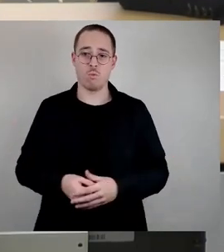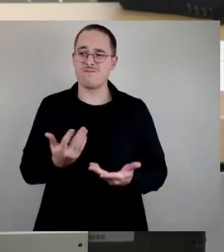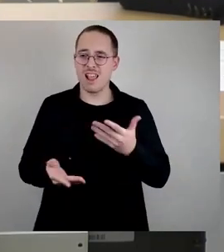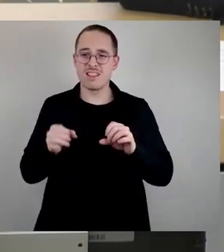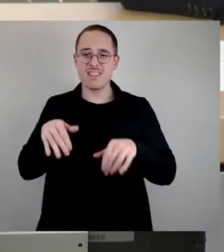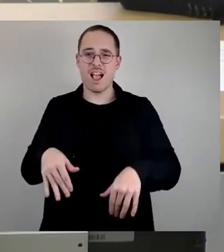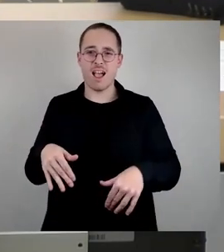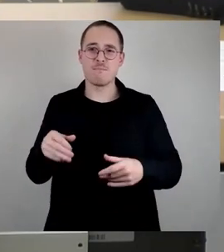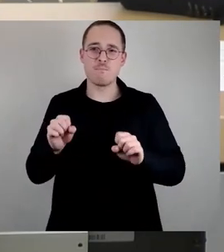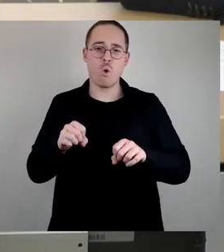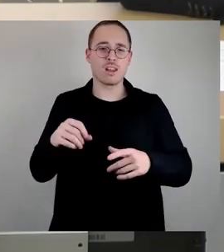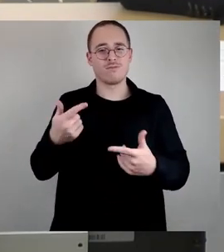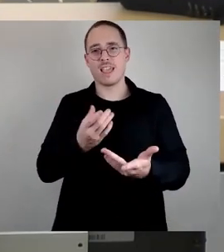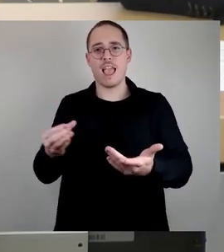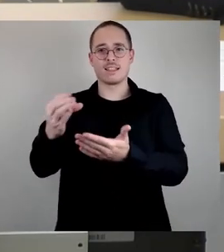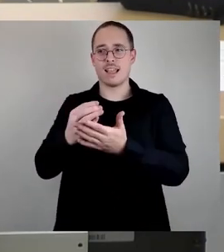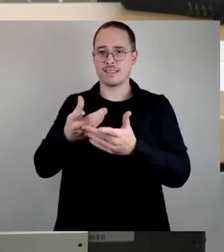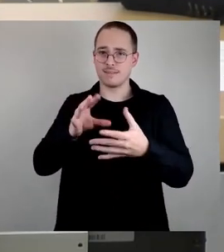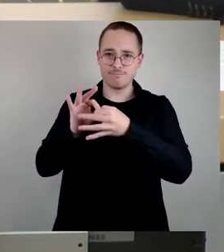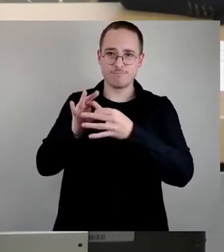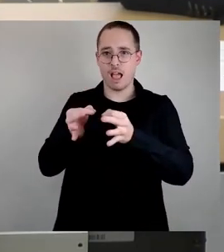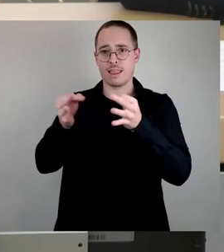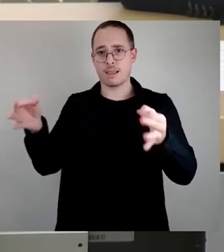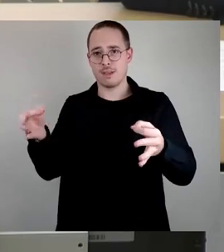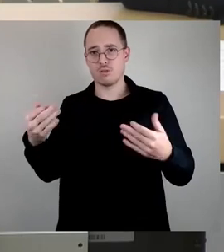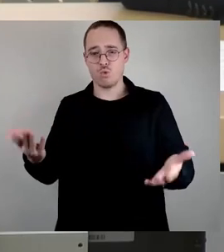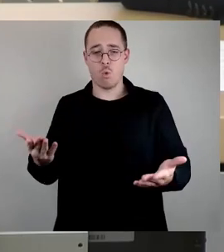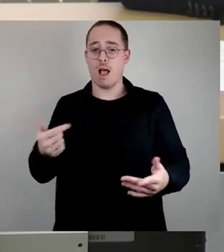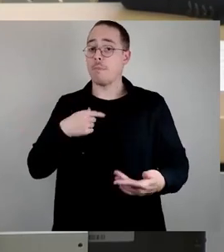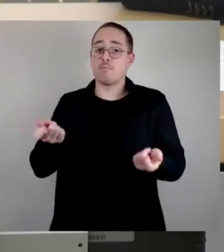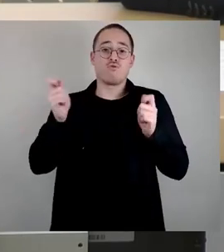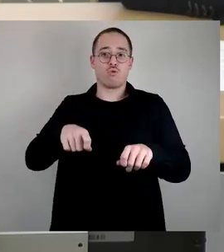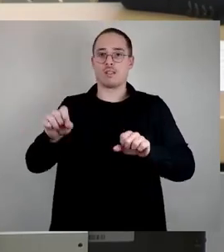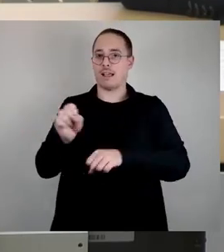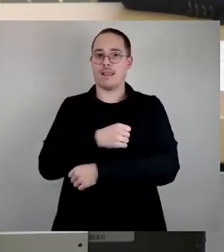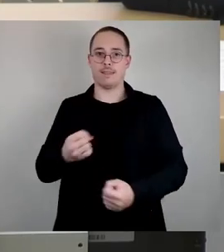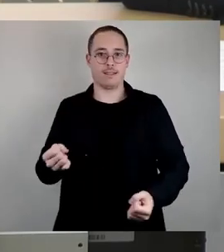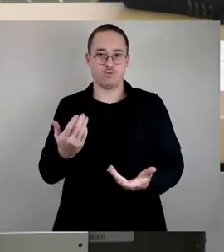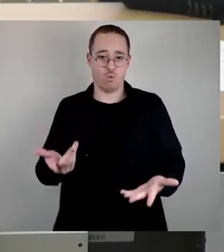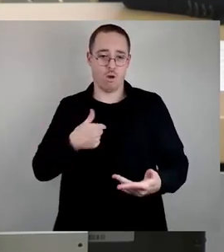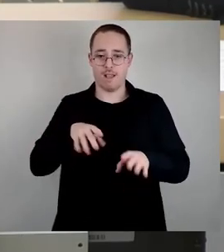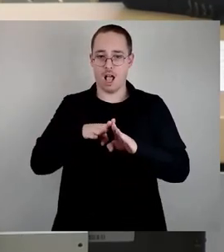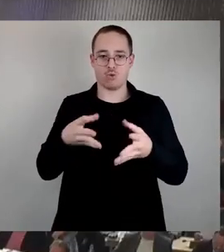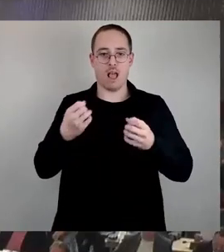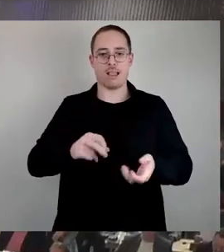Ersatz schaffen kann, beschließen. In der Form können wir es nicht. Dazu haben wir eine andere Aussatzpolitik. Danke.